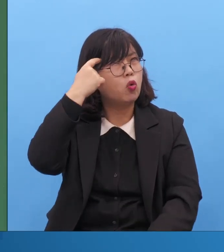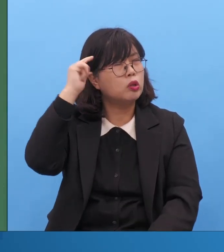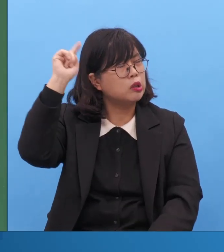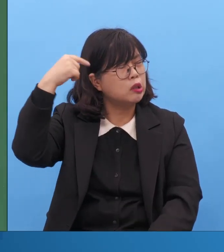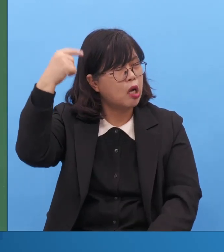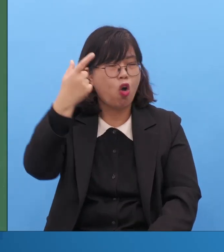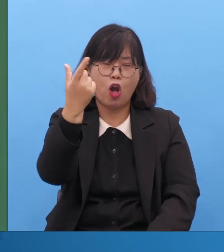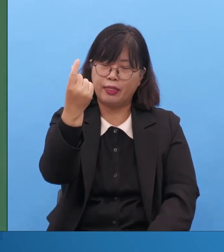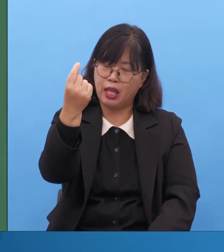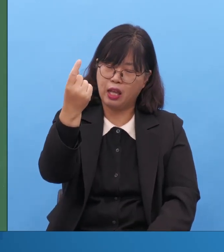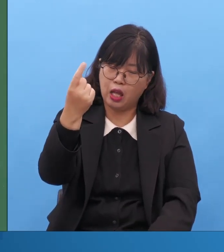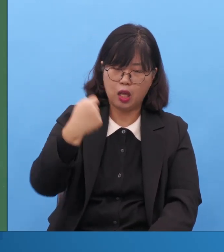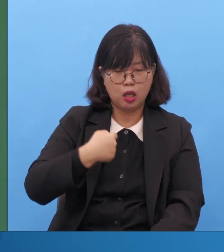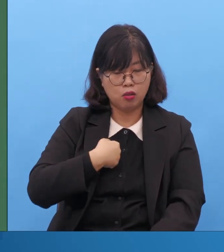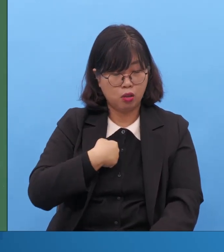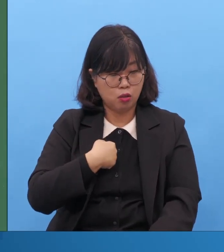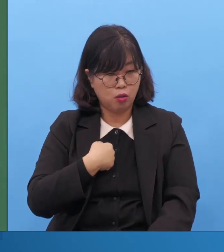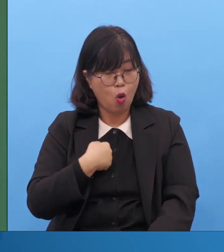쟤는 안 미쳤어